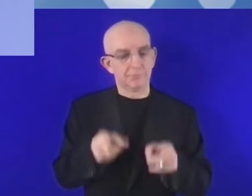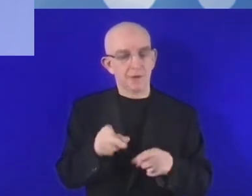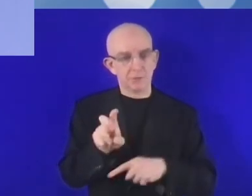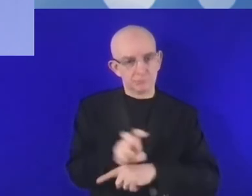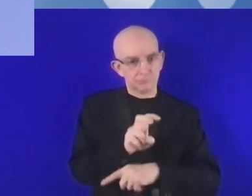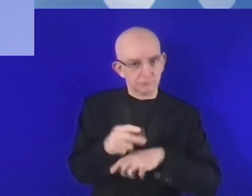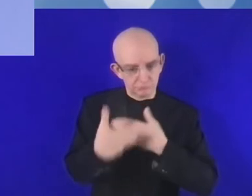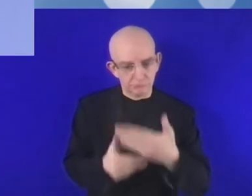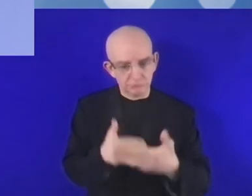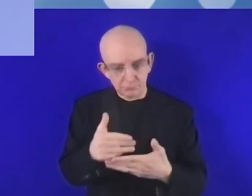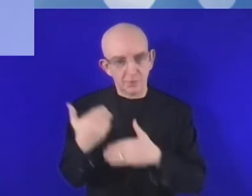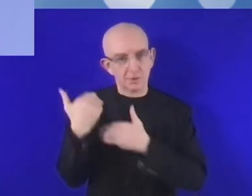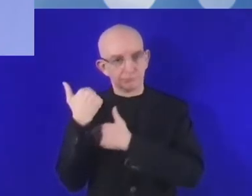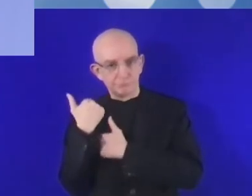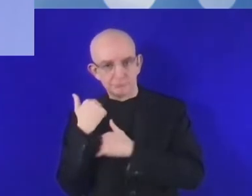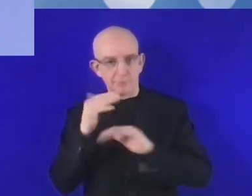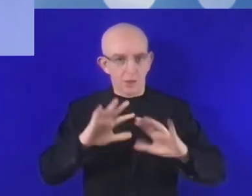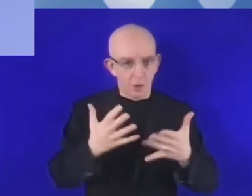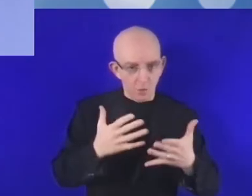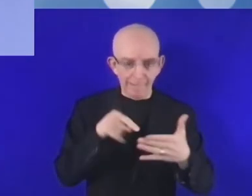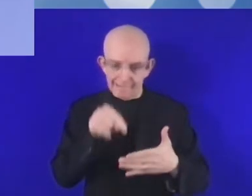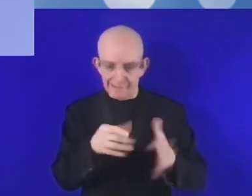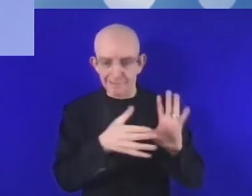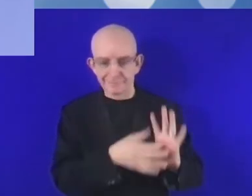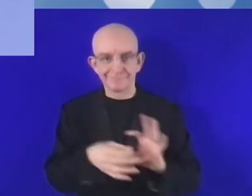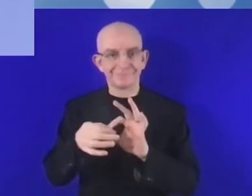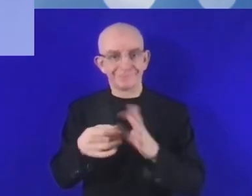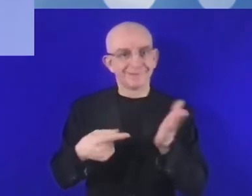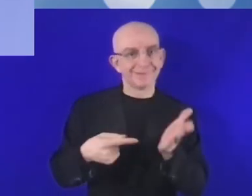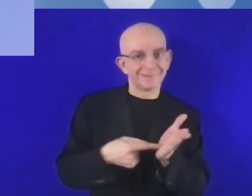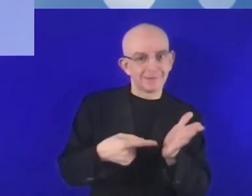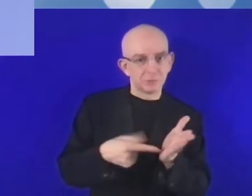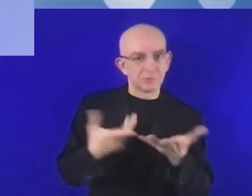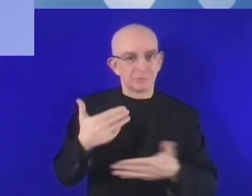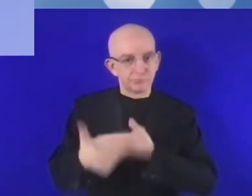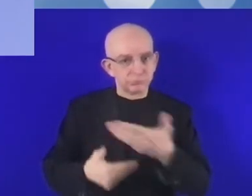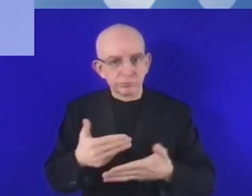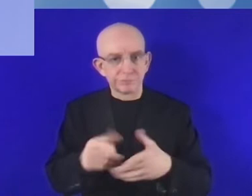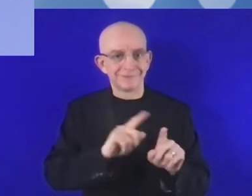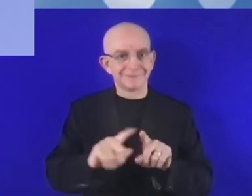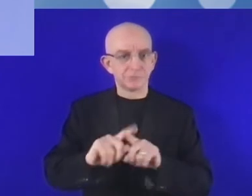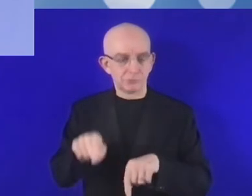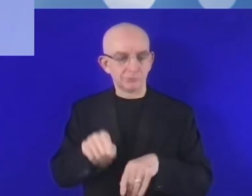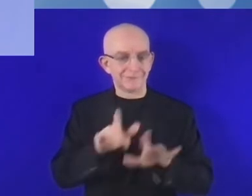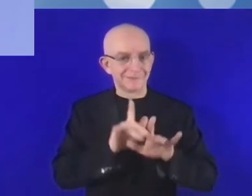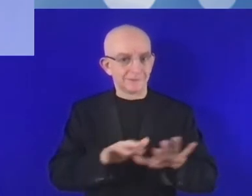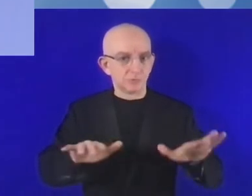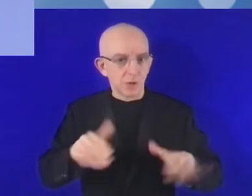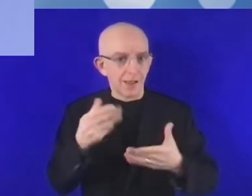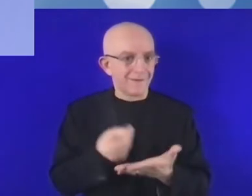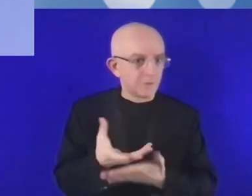przedsiębiorczość. I to są wyzwania, które widzę przed nami w